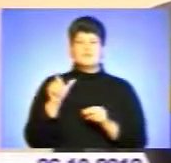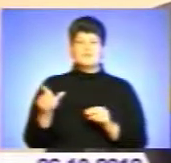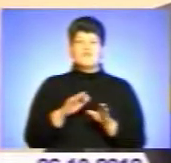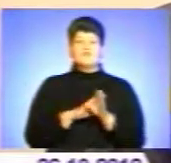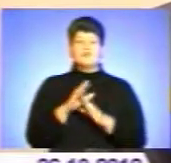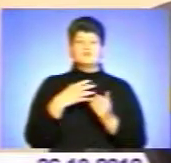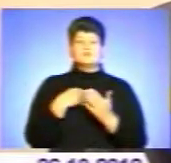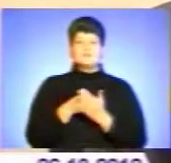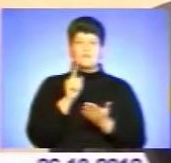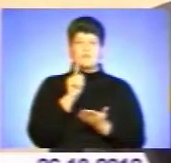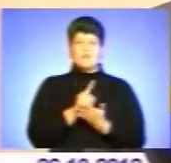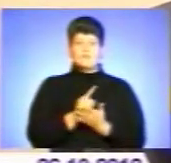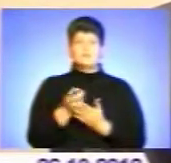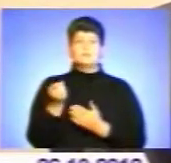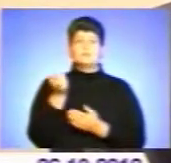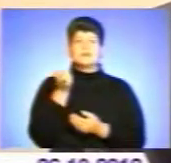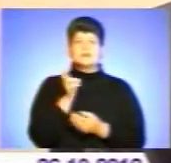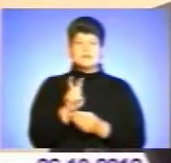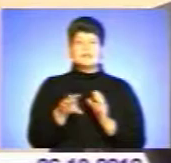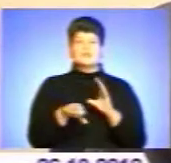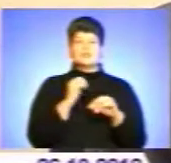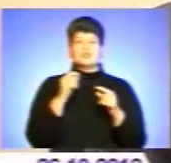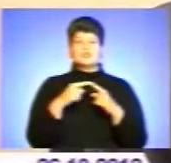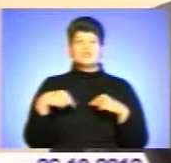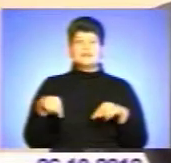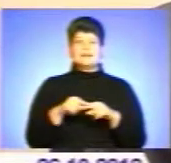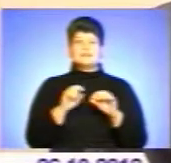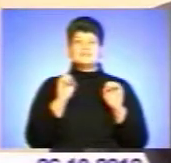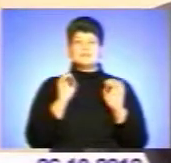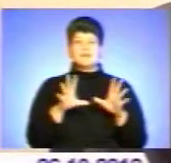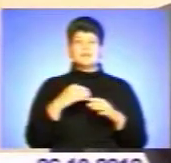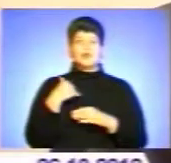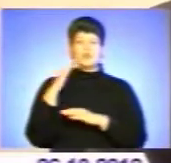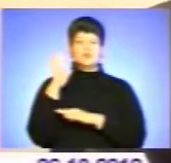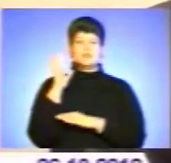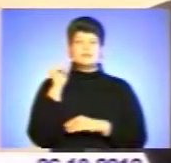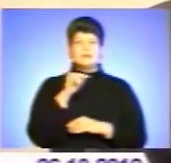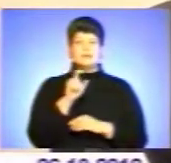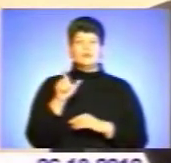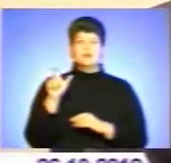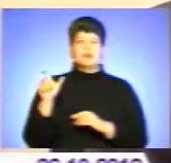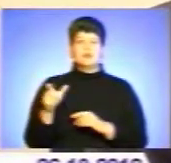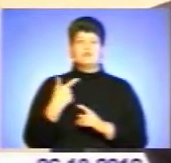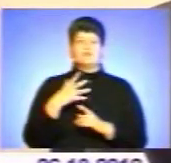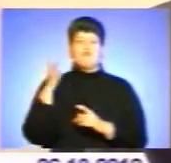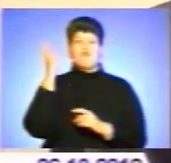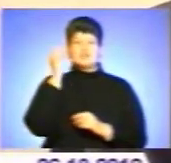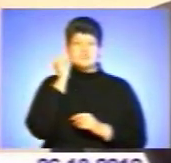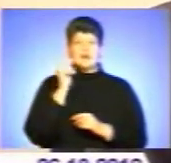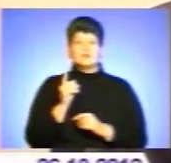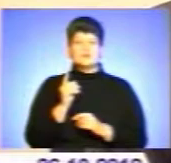громадянський обов'язок, прийти на виборчі дільниці, вітати голоси за тих людей, за яких вони вважають